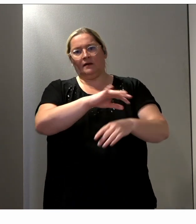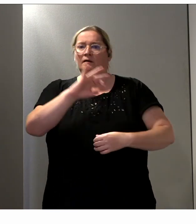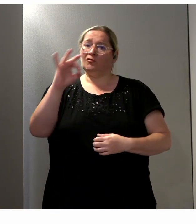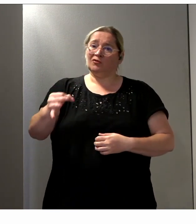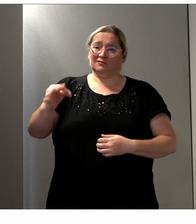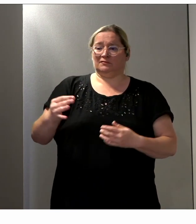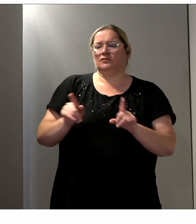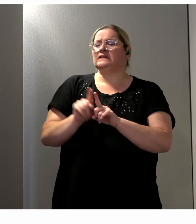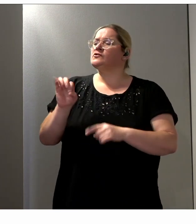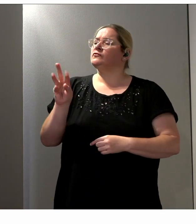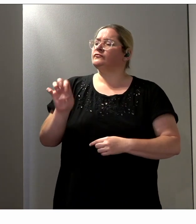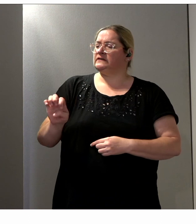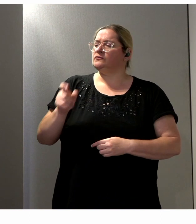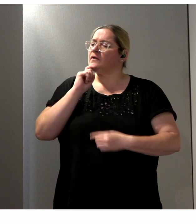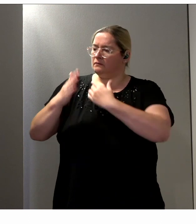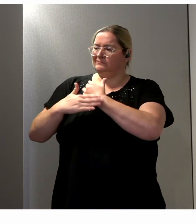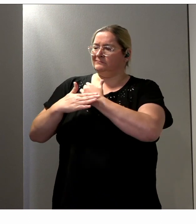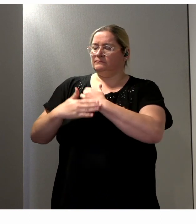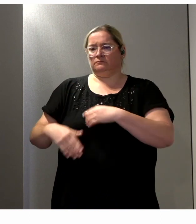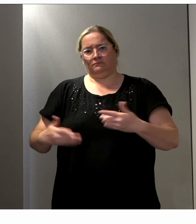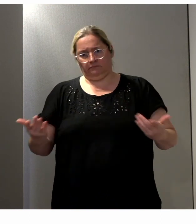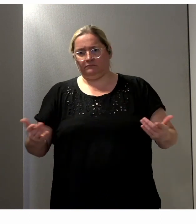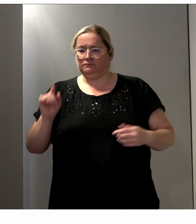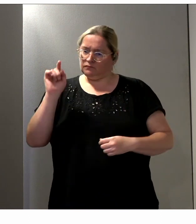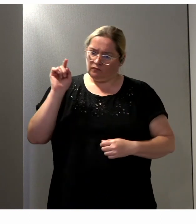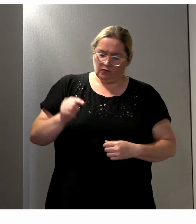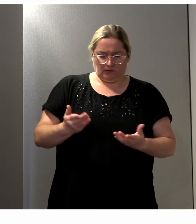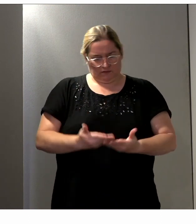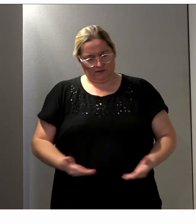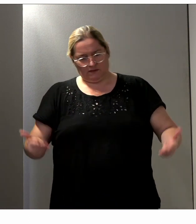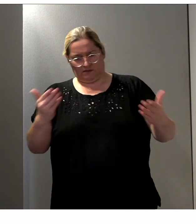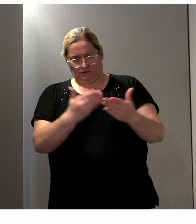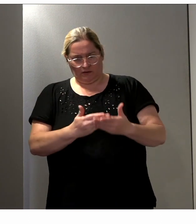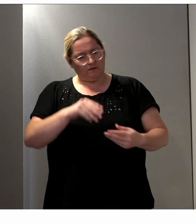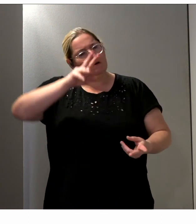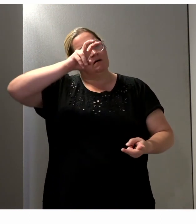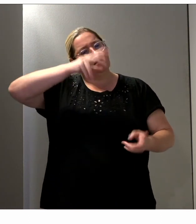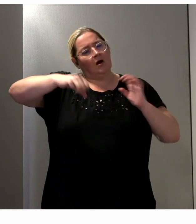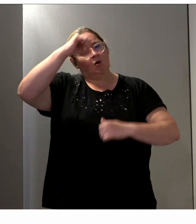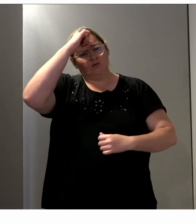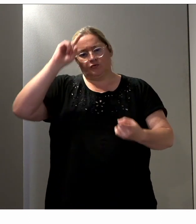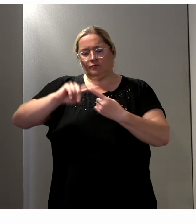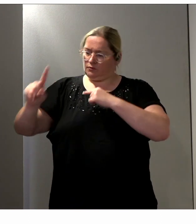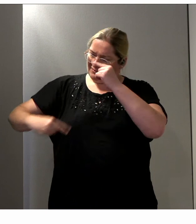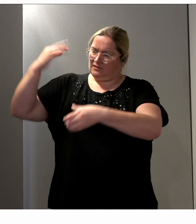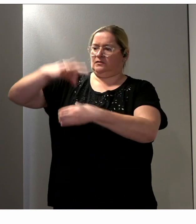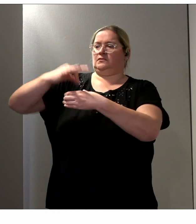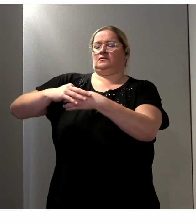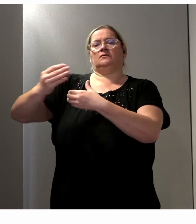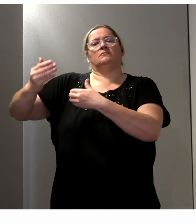comme le suggérait Sophie, tirer également des enseignements pour d'autres campagnes et d'autres élections à venir.